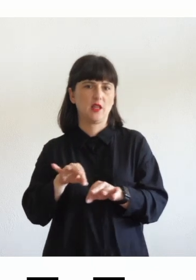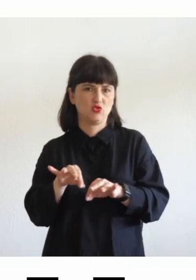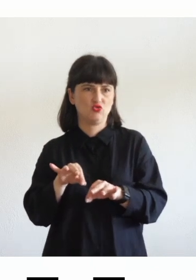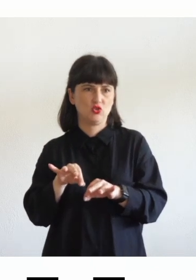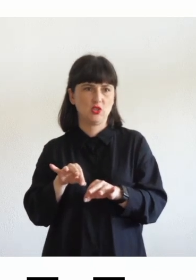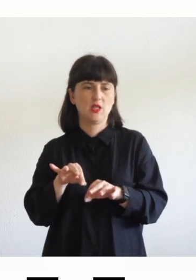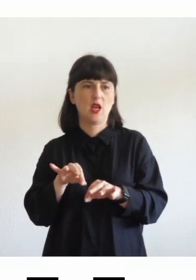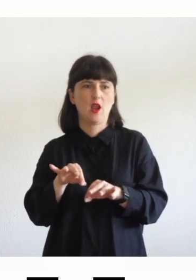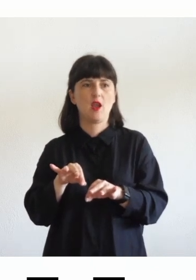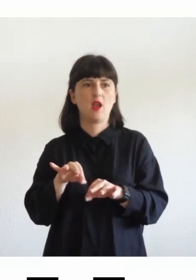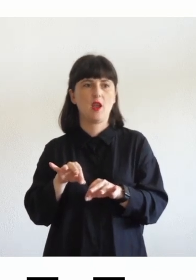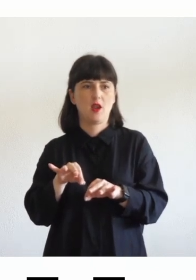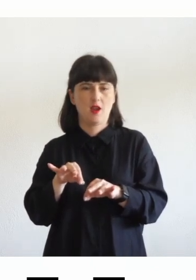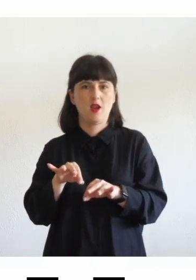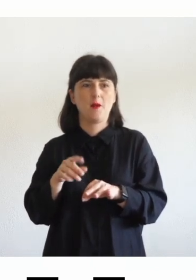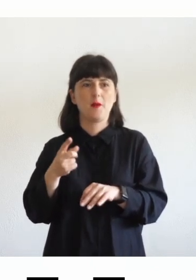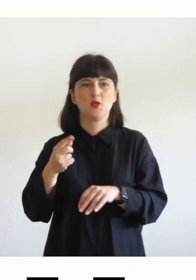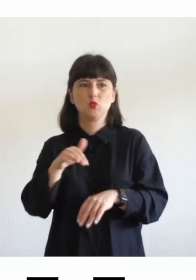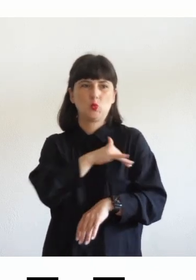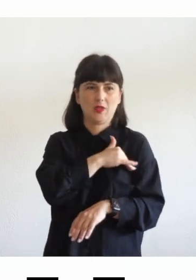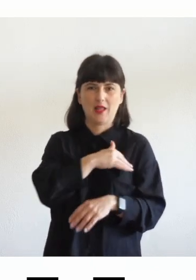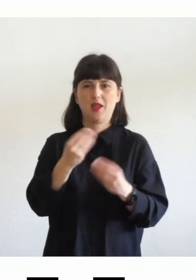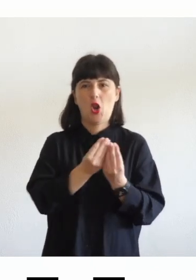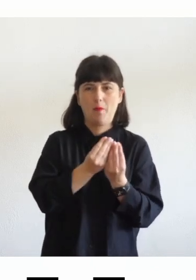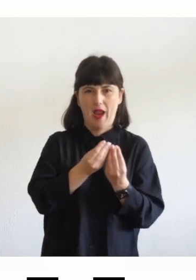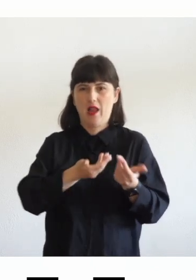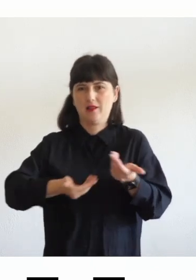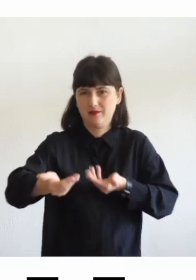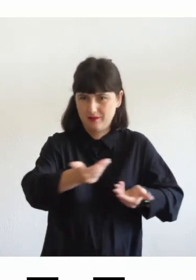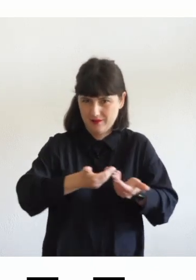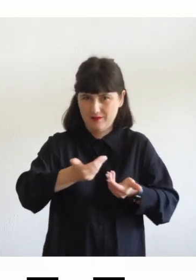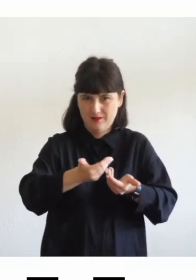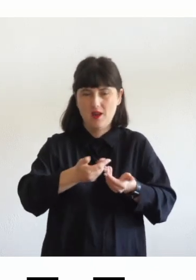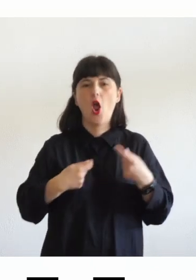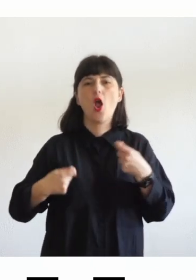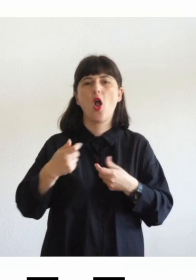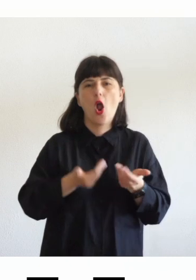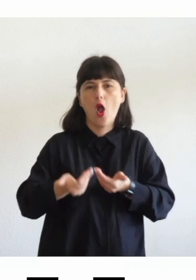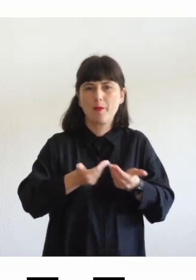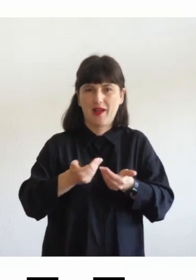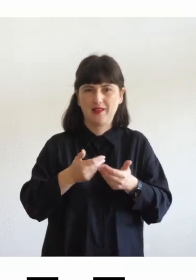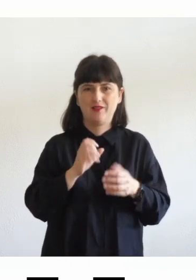studenti il cooperative learning quindi tutto quello che io